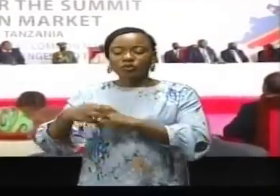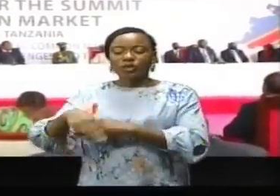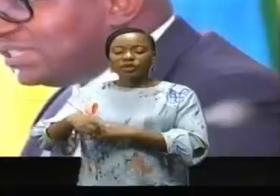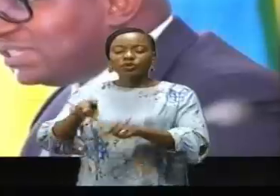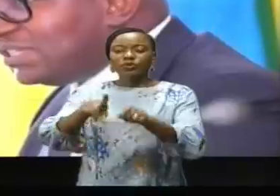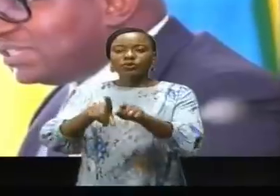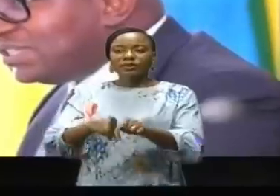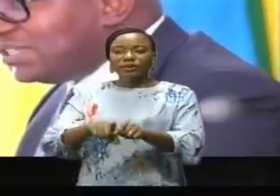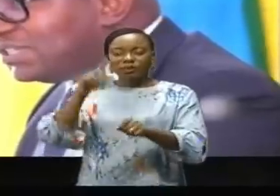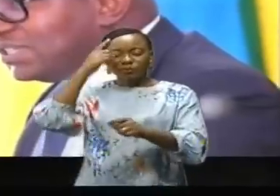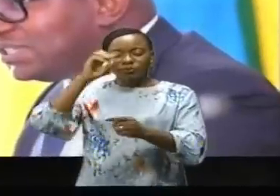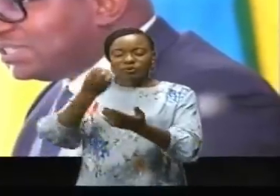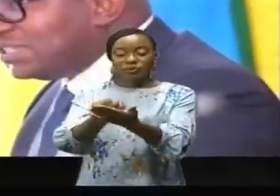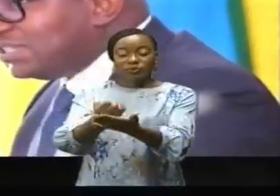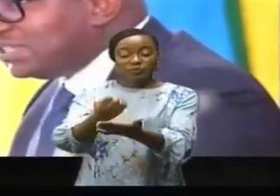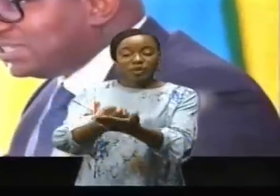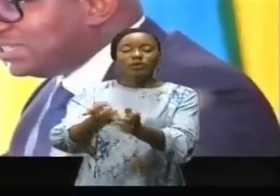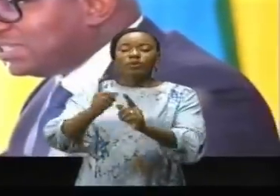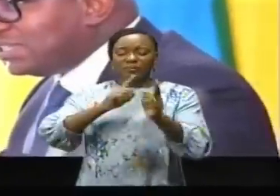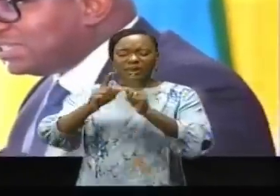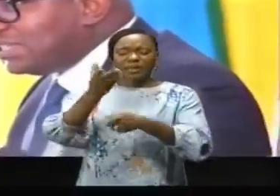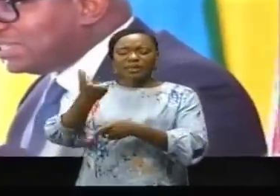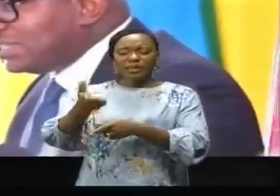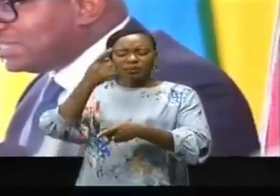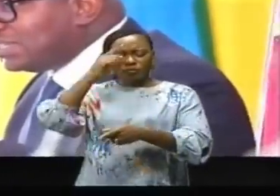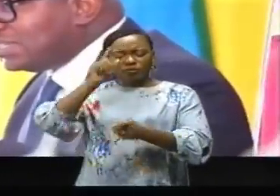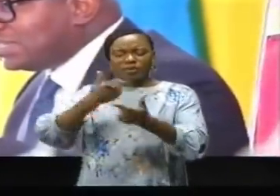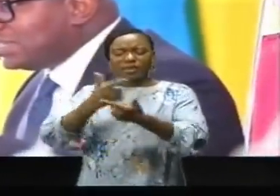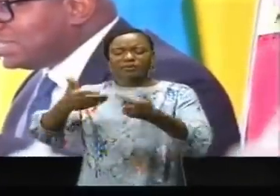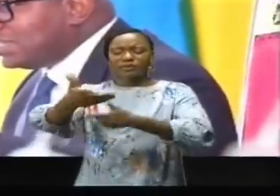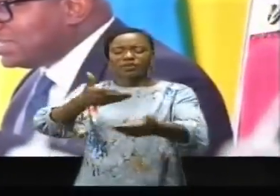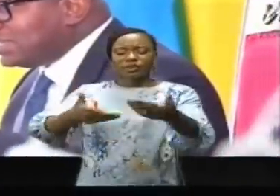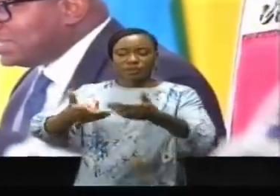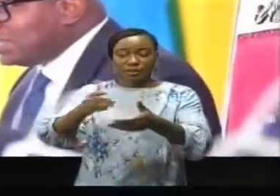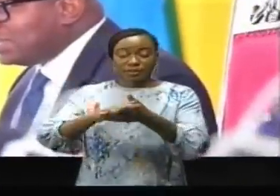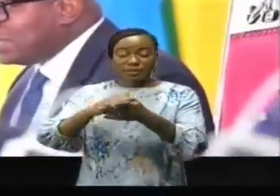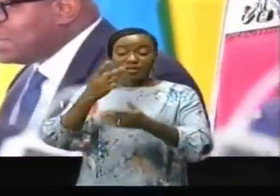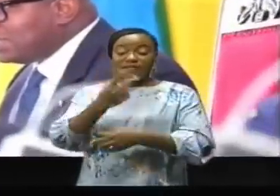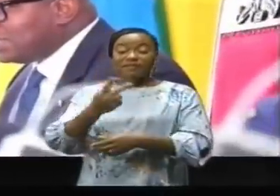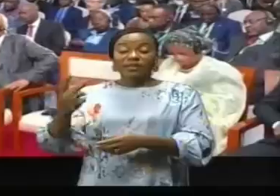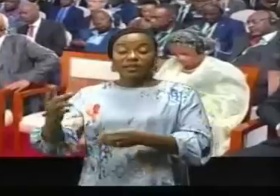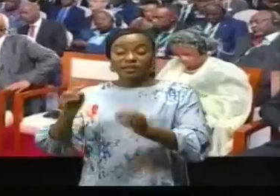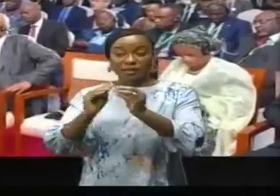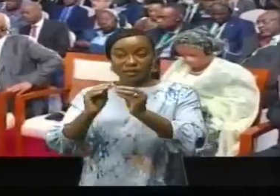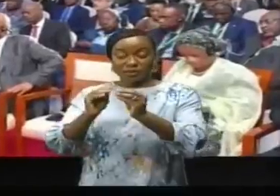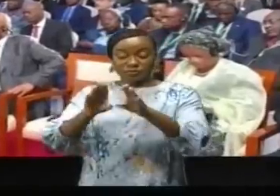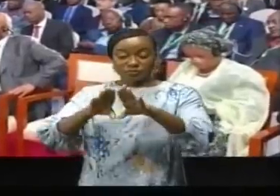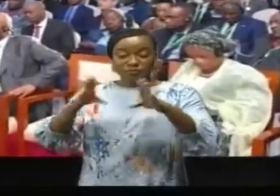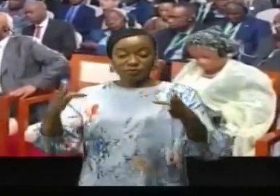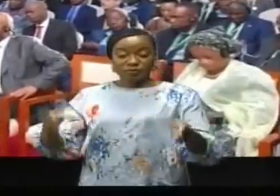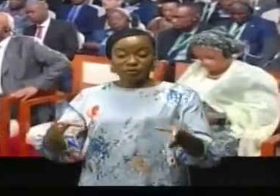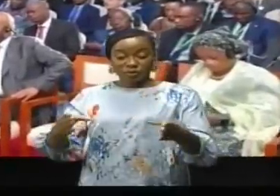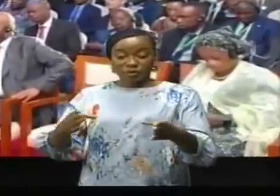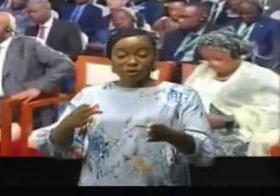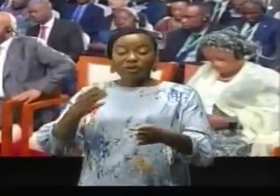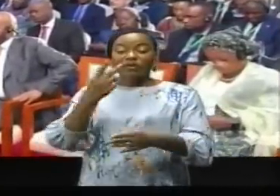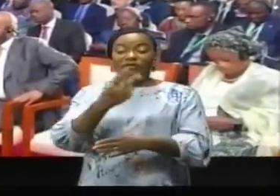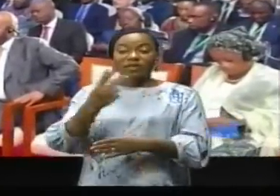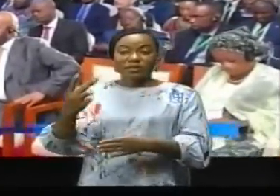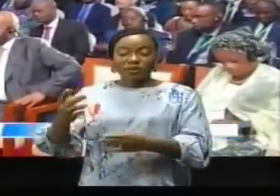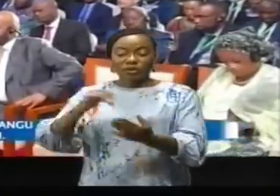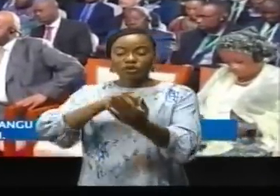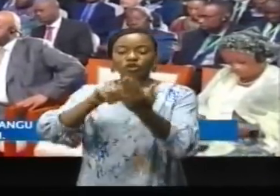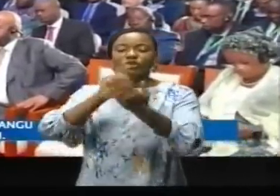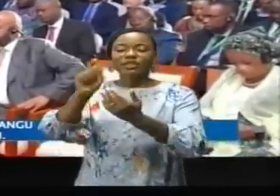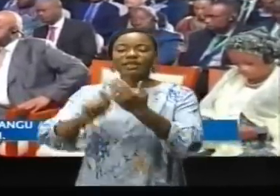prônent sur le plan économique une zone de libre-échange. C'est le 22e sommet qui ferme ses portes le vendredi 22 juillet 2022